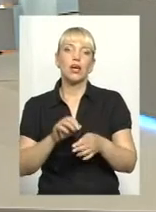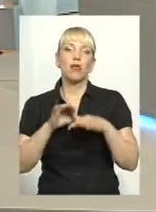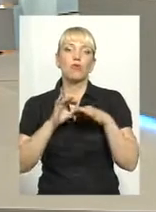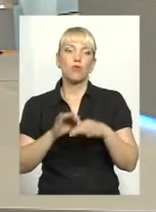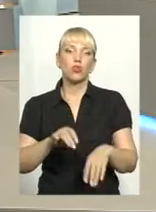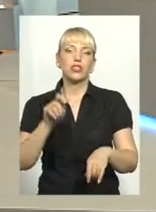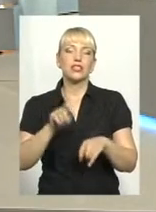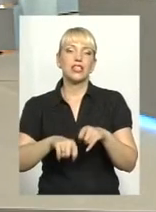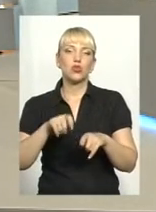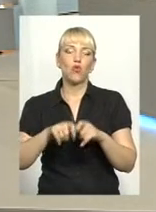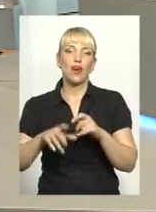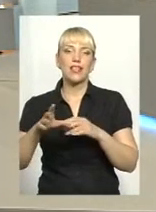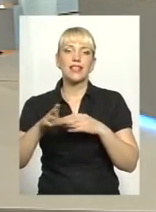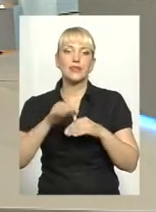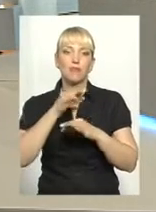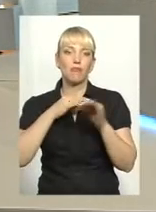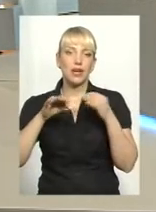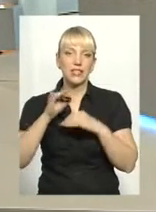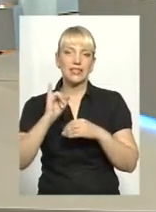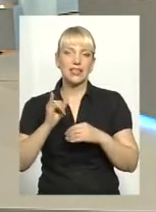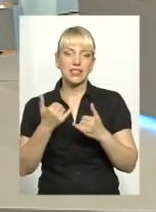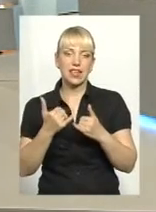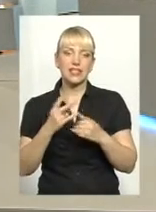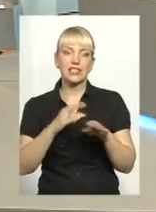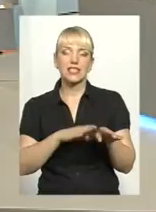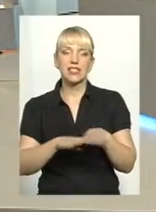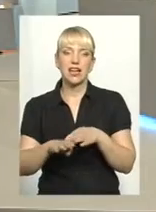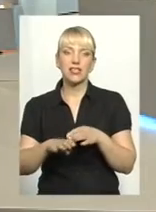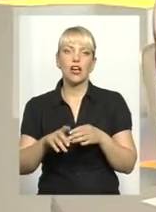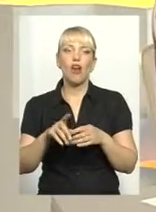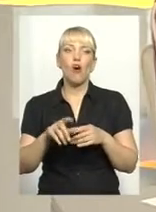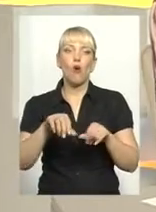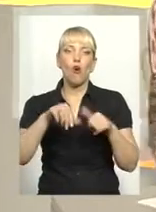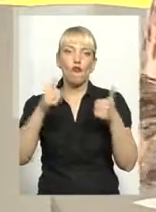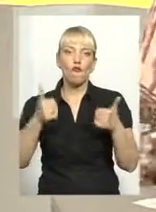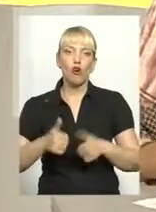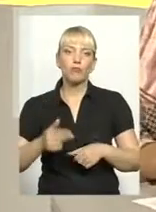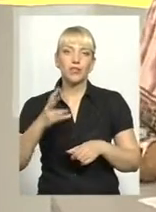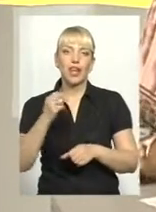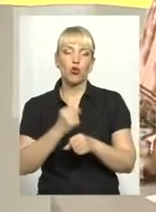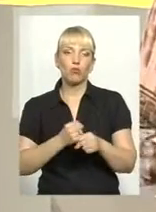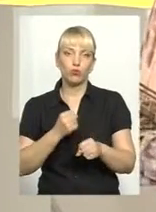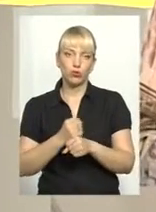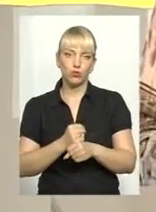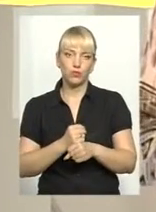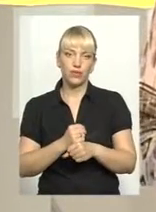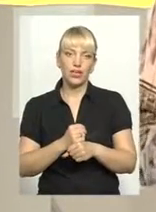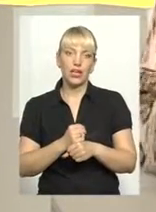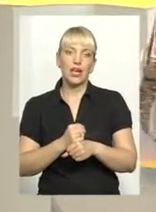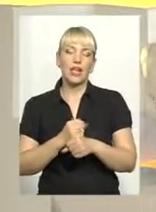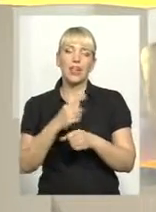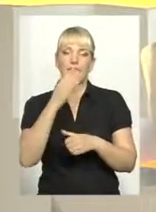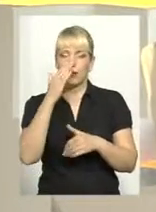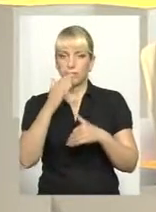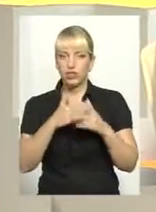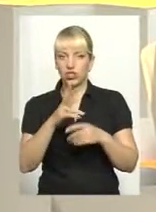співбесіди, і зараз на стадії оформлення на роботу. Скажіть, тобто, по суті, на найближчих два